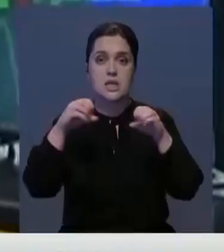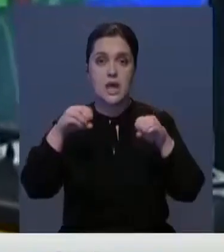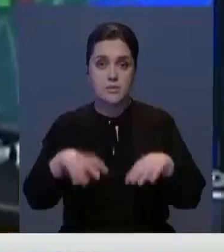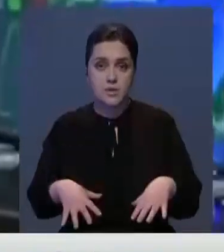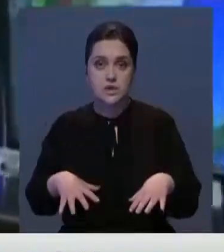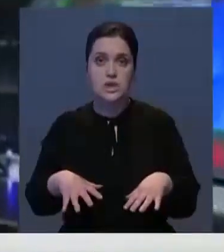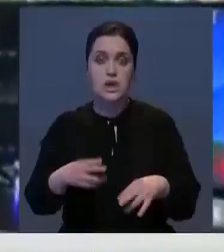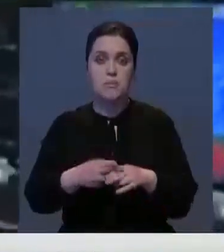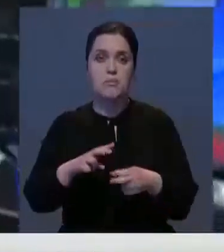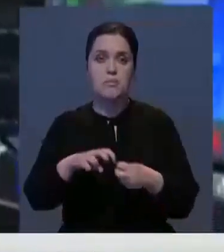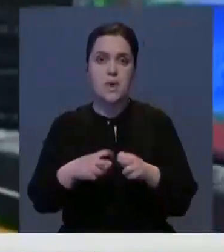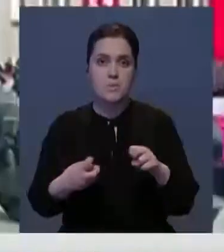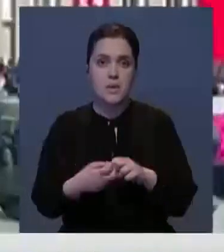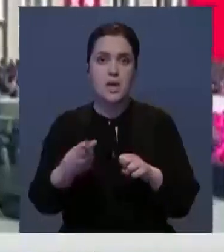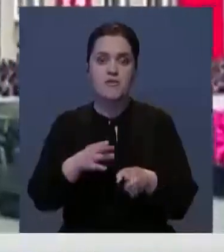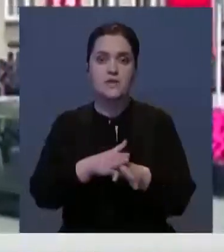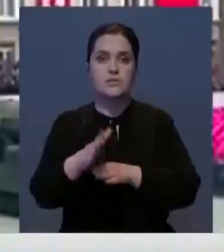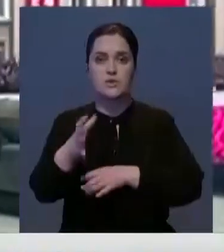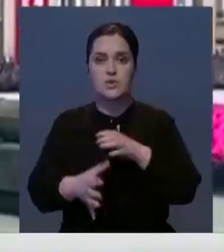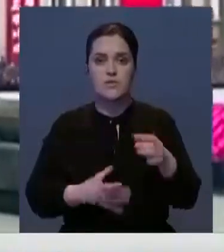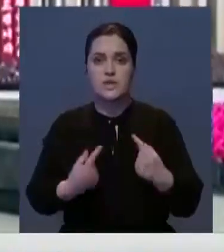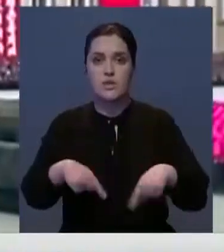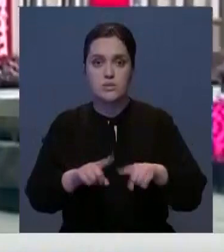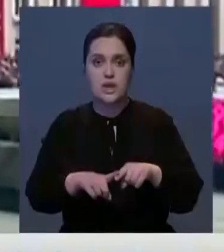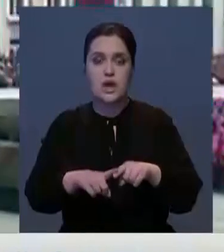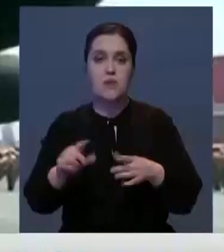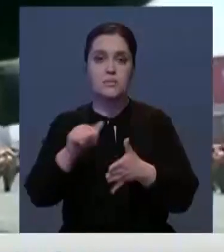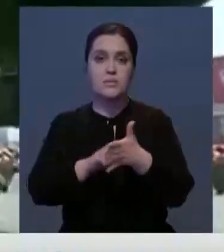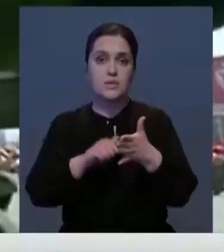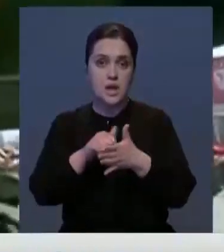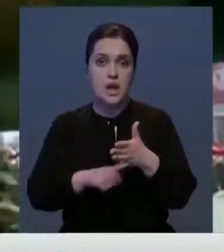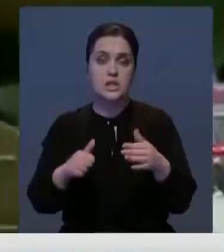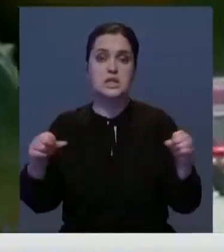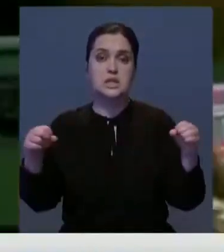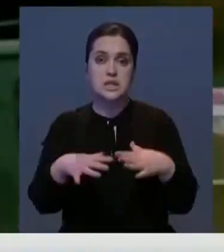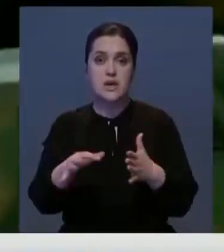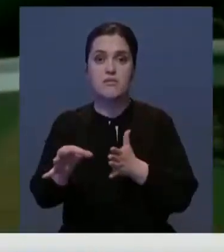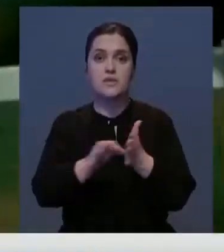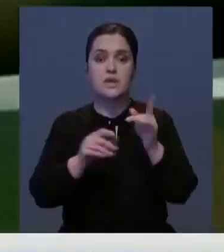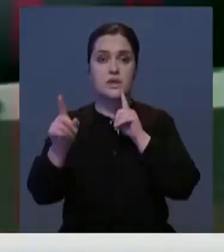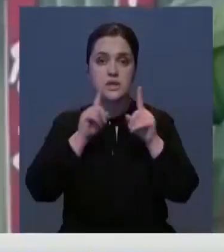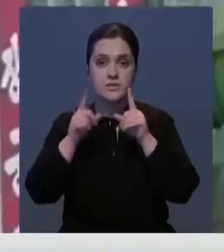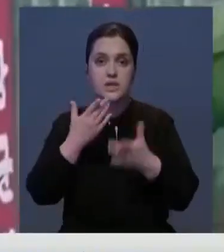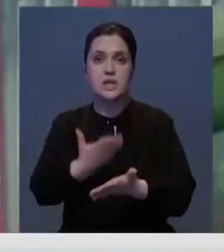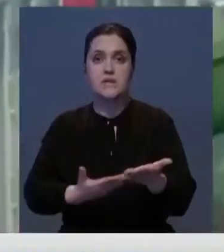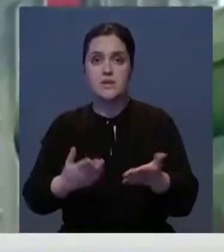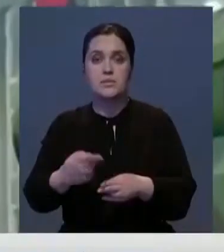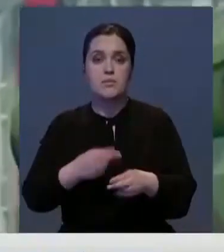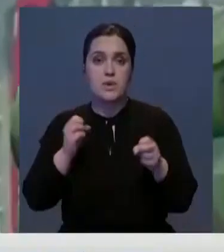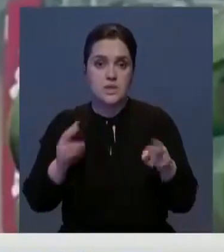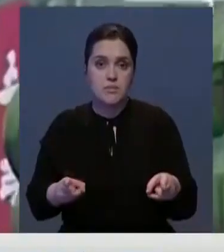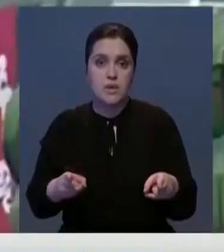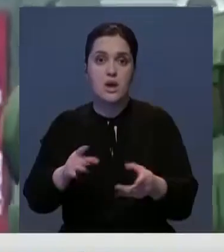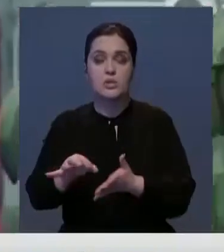ракет назвали серьезной проблемой для всего международного сообщества. По этому поводу в стране созвали экстренное заседание Совета